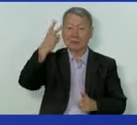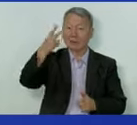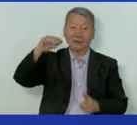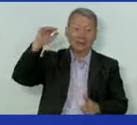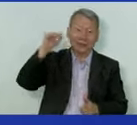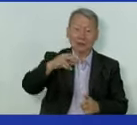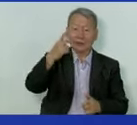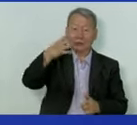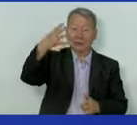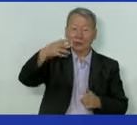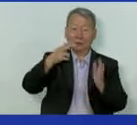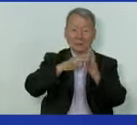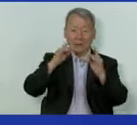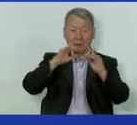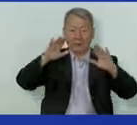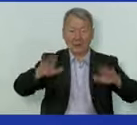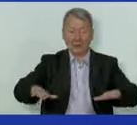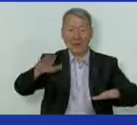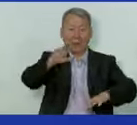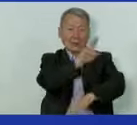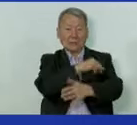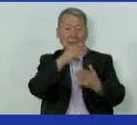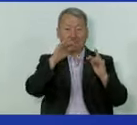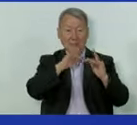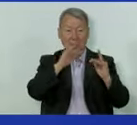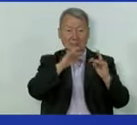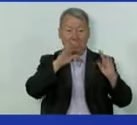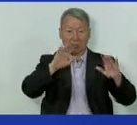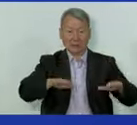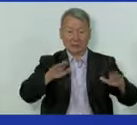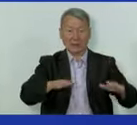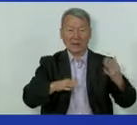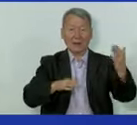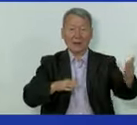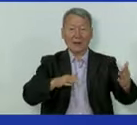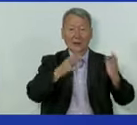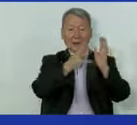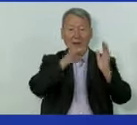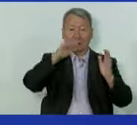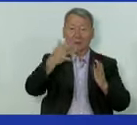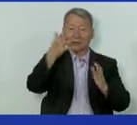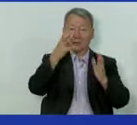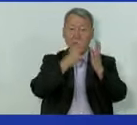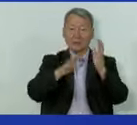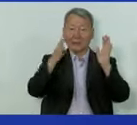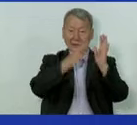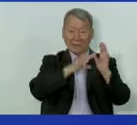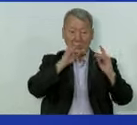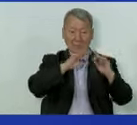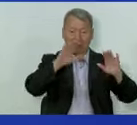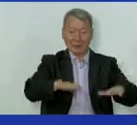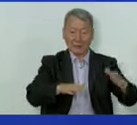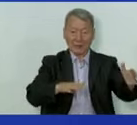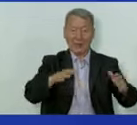247 мест. Из них госпитализационные места это 9599 мест,